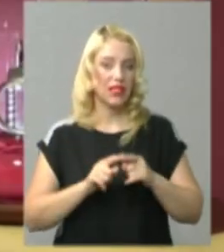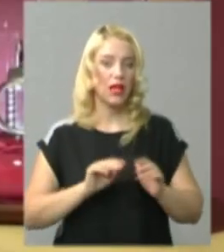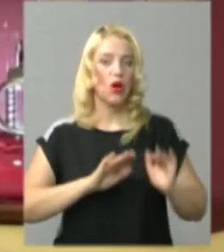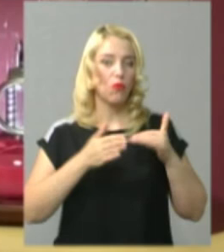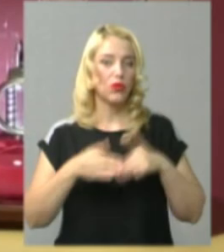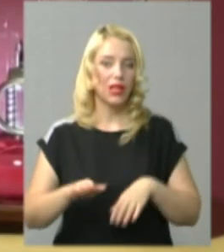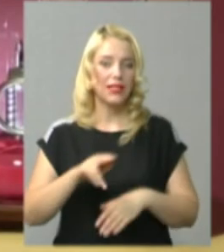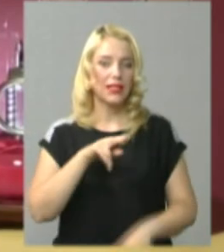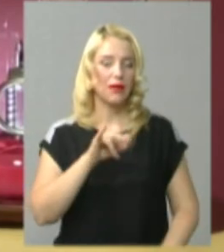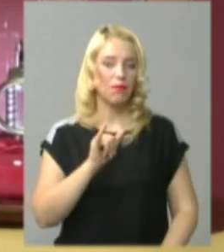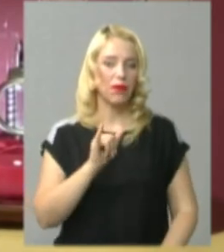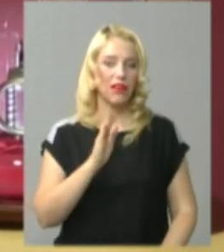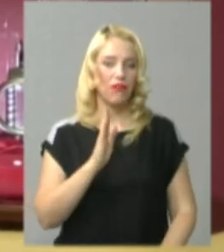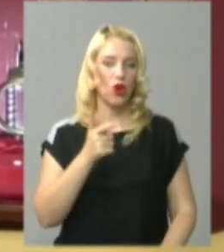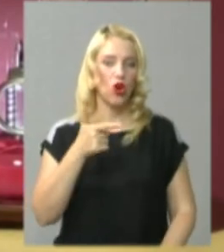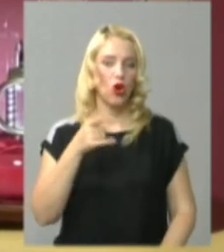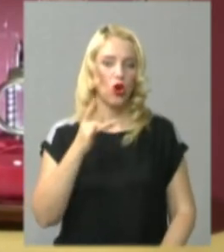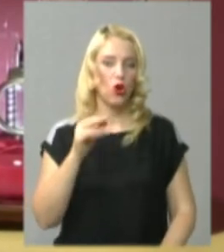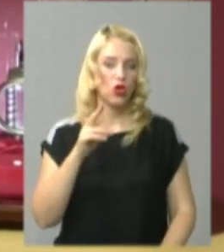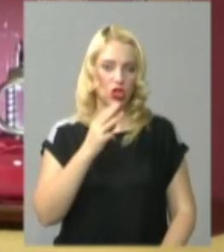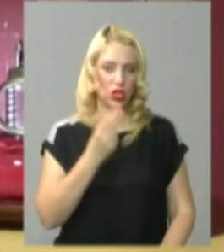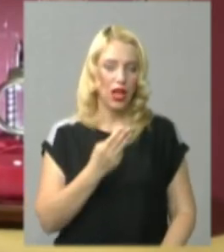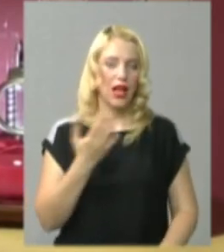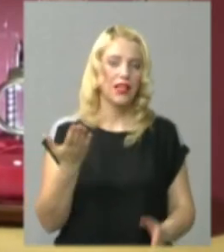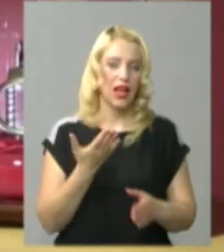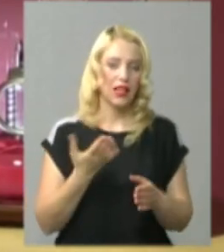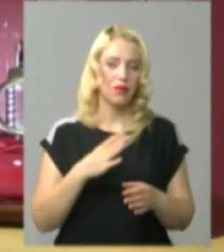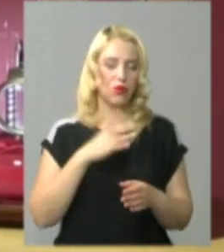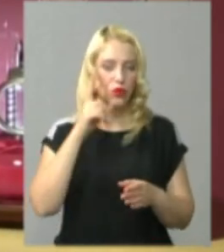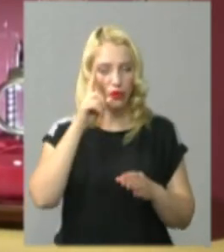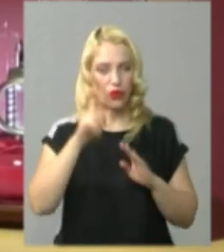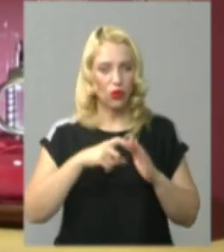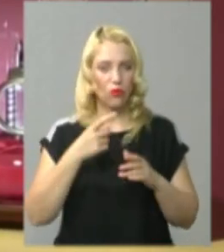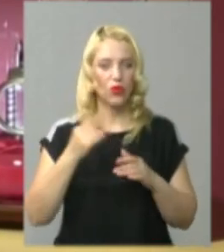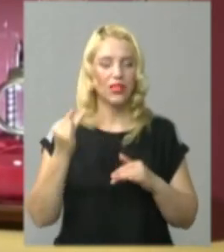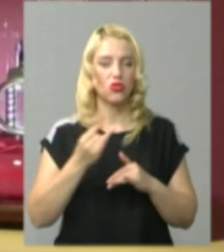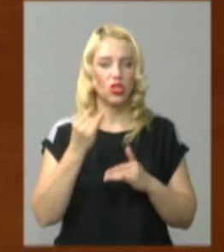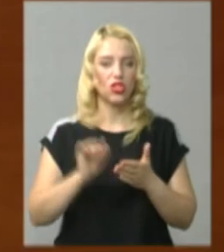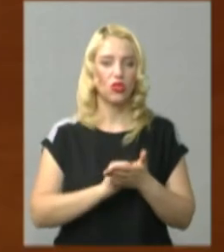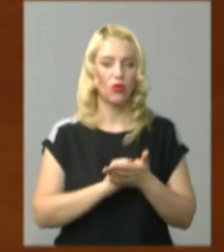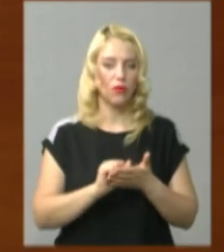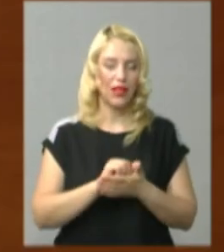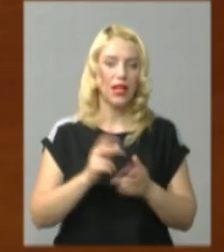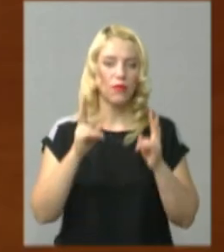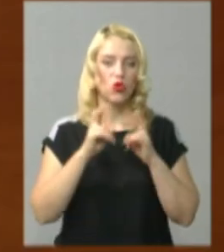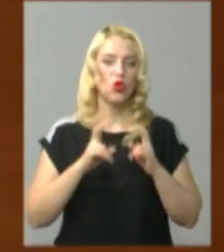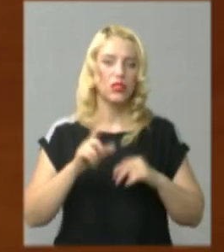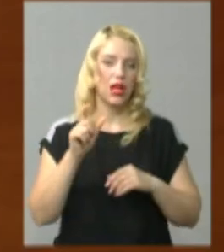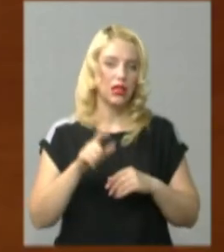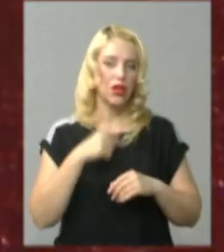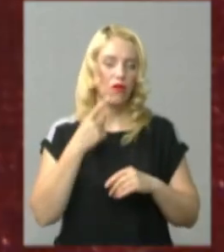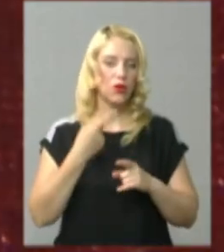півгрошим, про який було відомо з історичних документів. Дослідник додає про